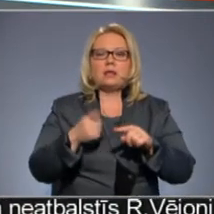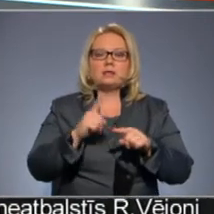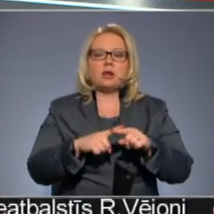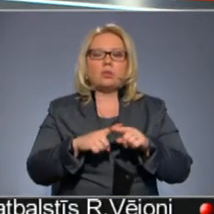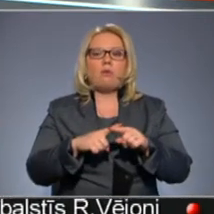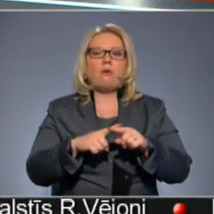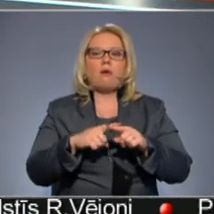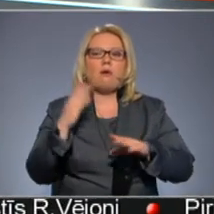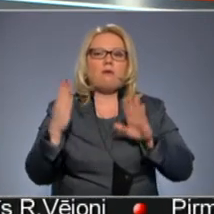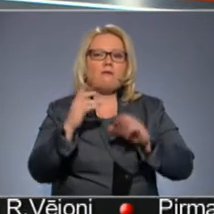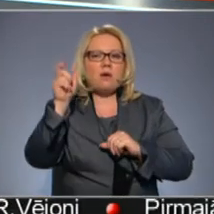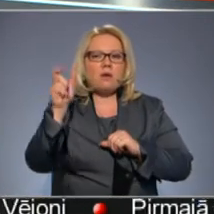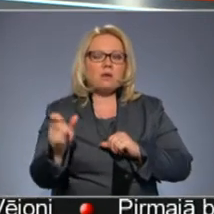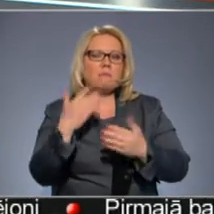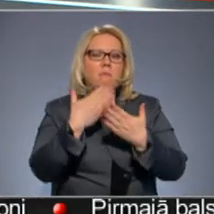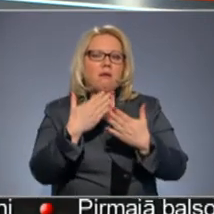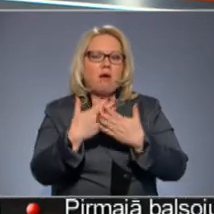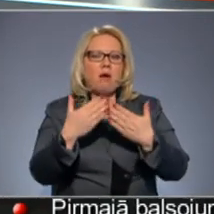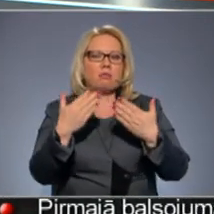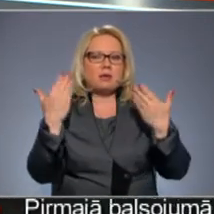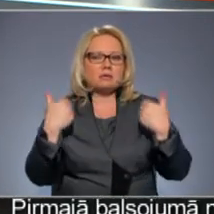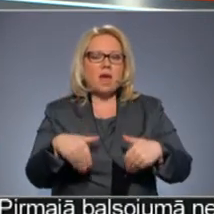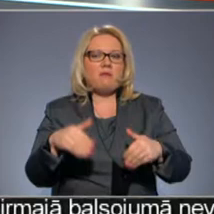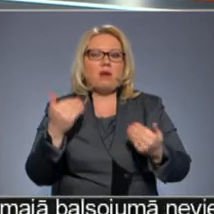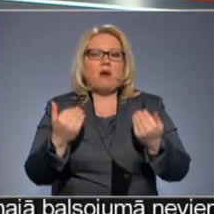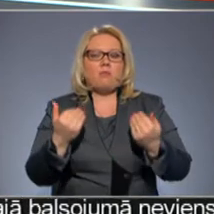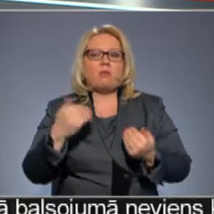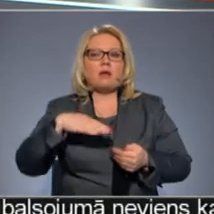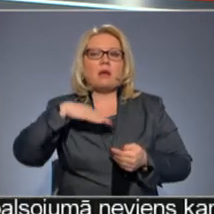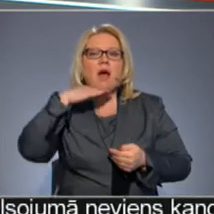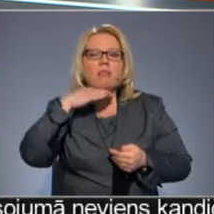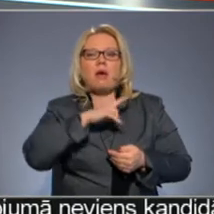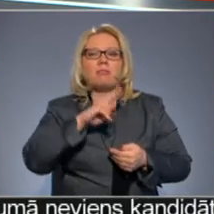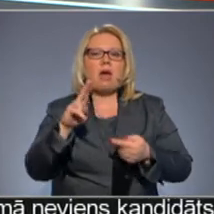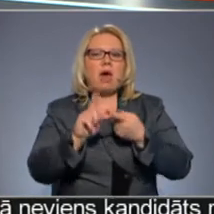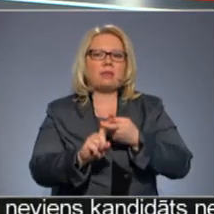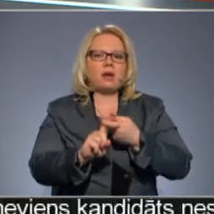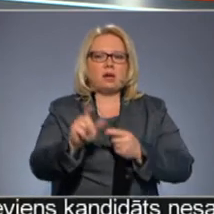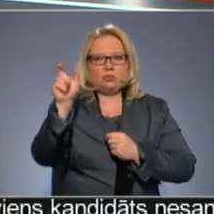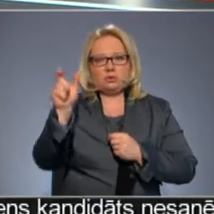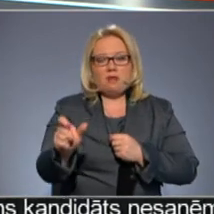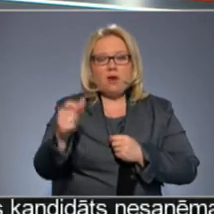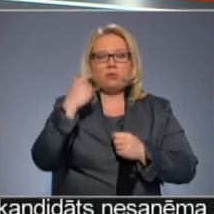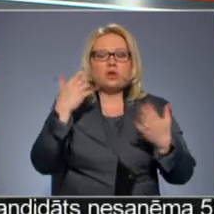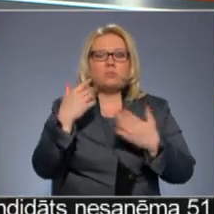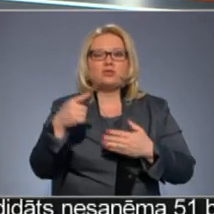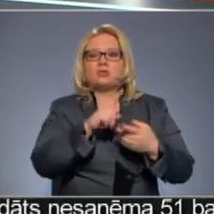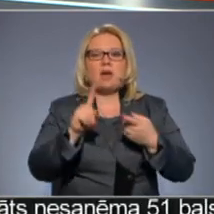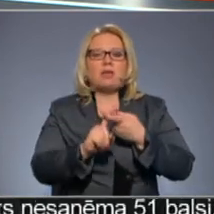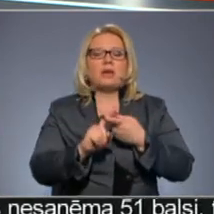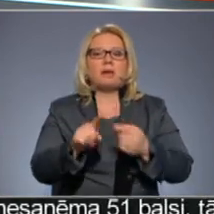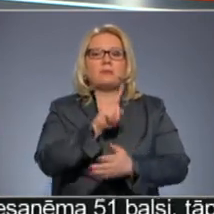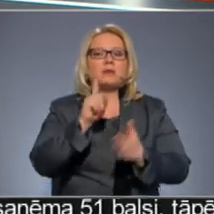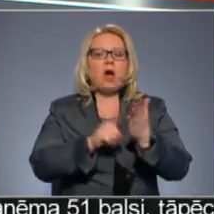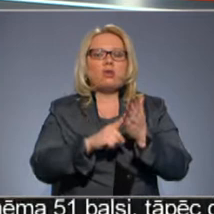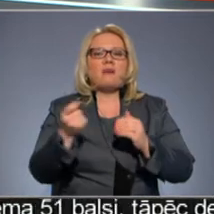parāda sevi, kā varbūt varbūt neatkarīgu cilvēku, lai gan es domāju, šis neatkarības jautājums vēl